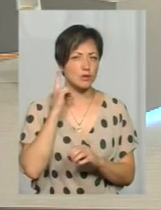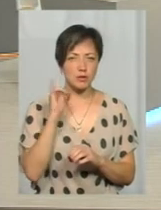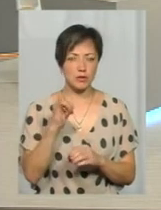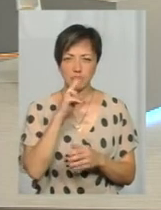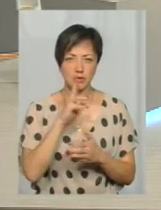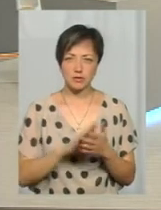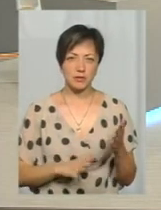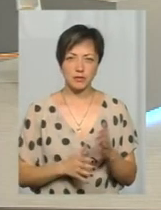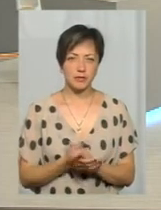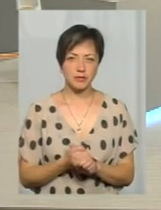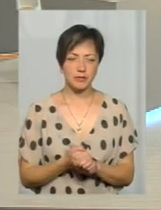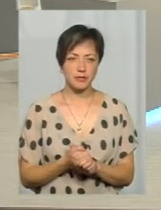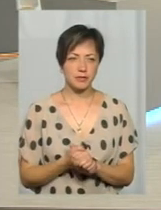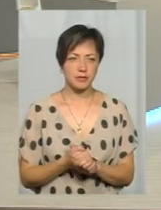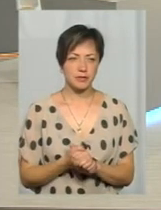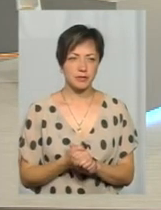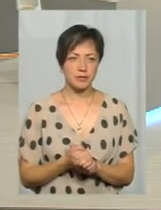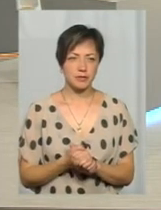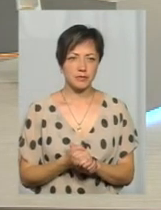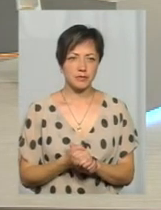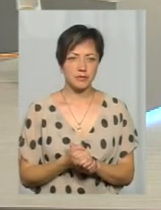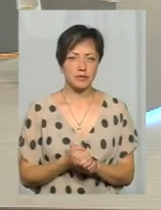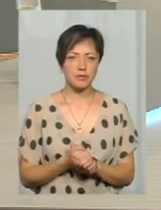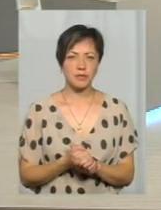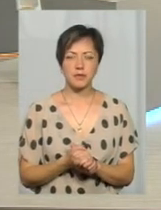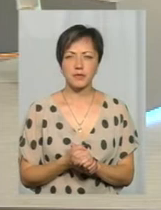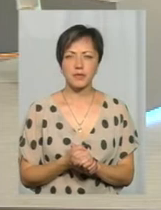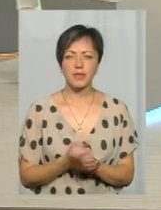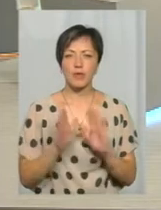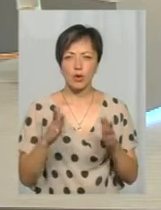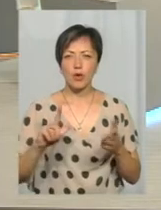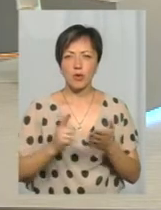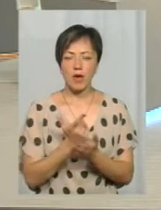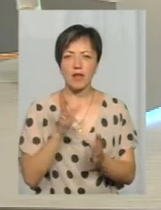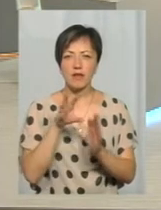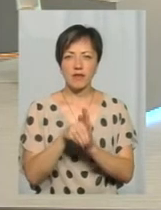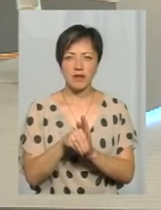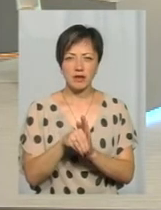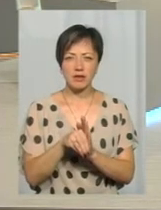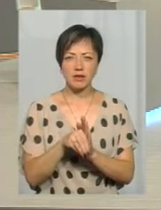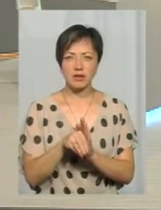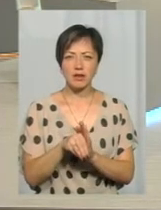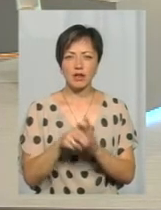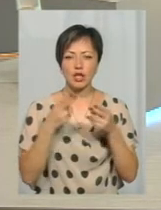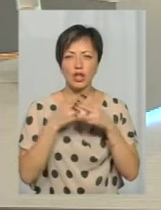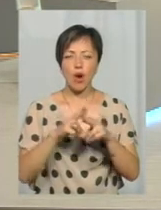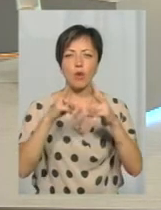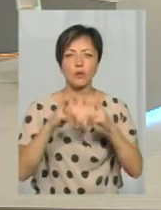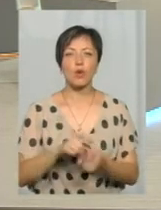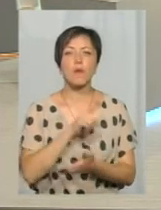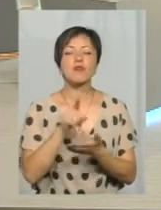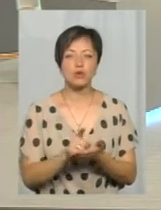вважаю. Але не потрібно, але і всі було не потрібно. Якщо його попередено, скільки грошей, маєте від усіх осмотер.